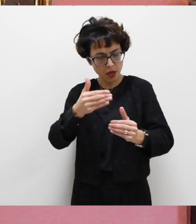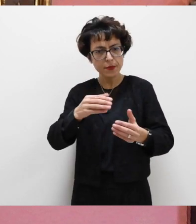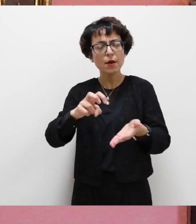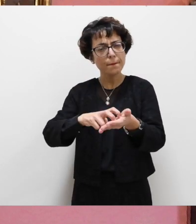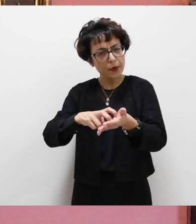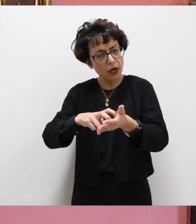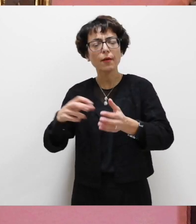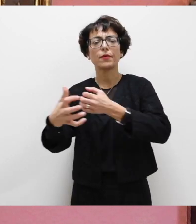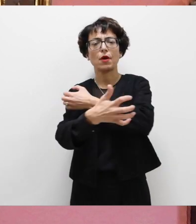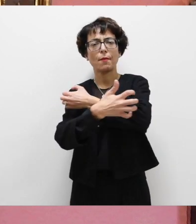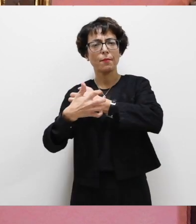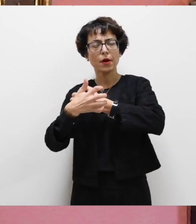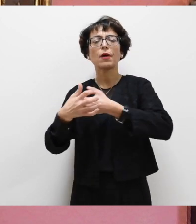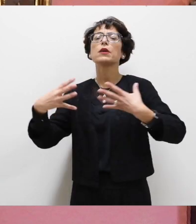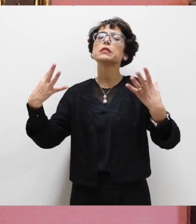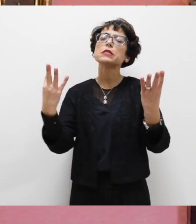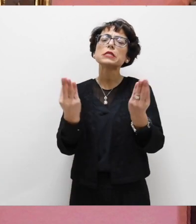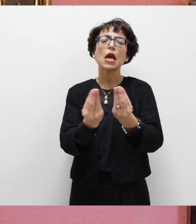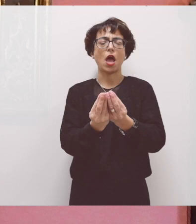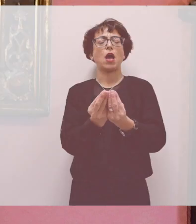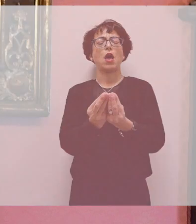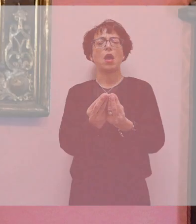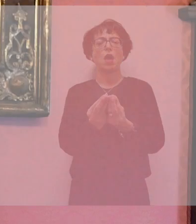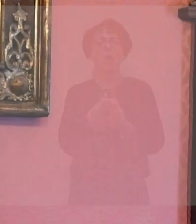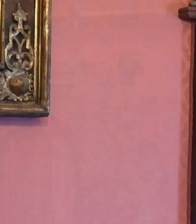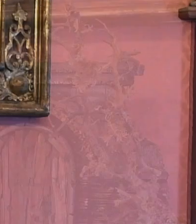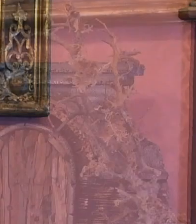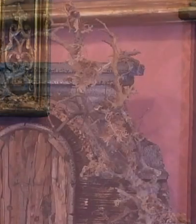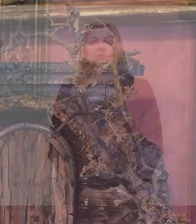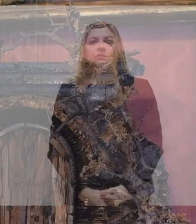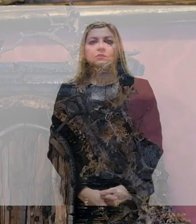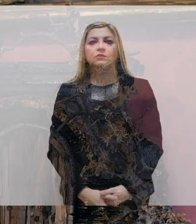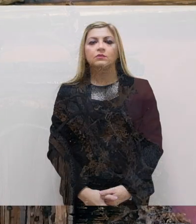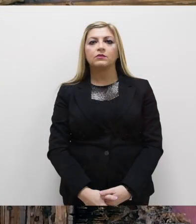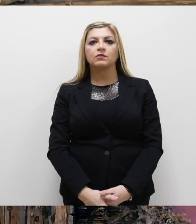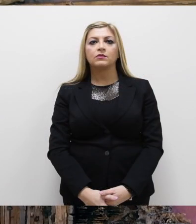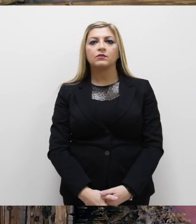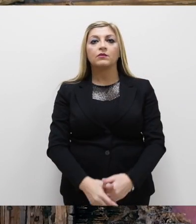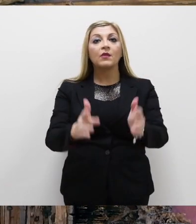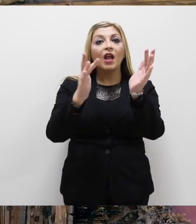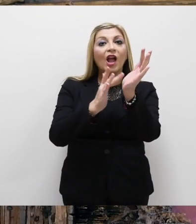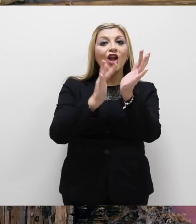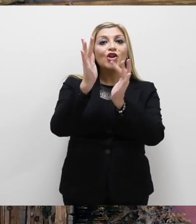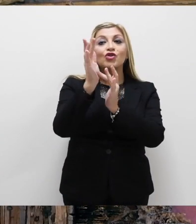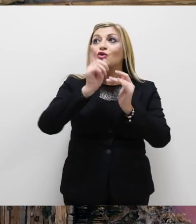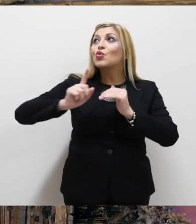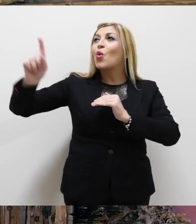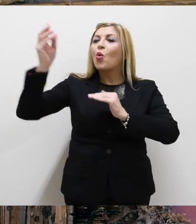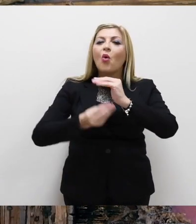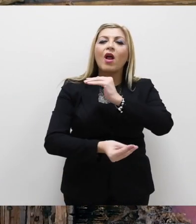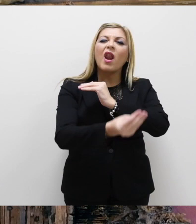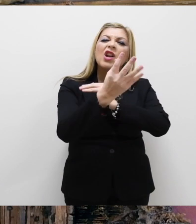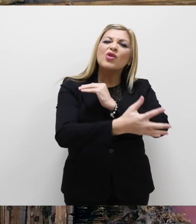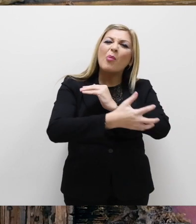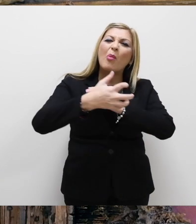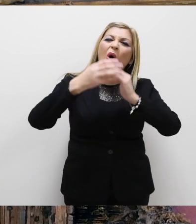inclusi i limiti, le precarietà e le povertà che l'accompagnano. Soprattutto, nascendo povero